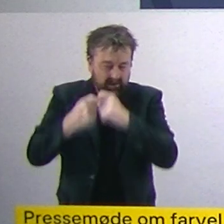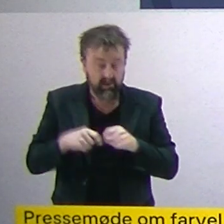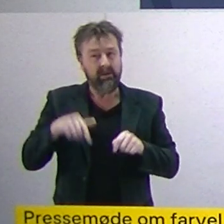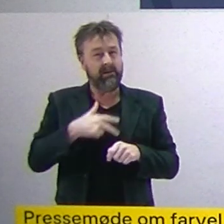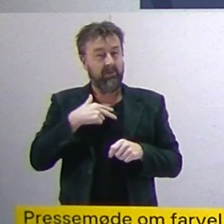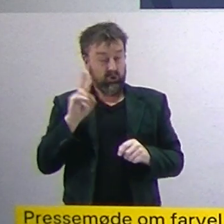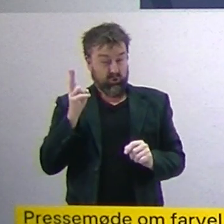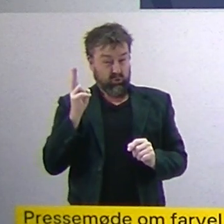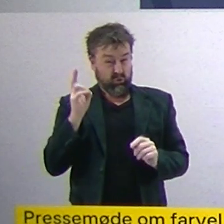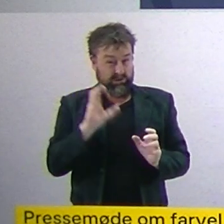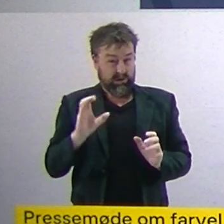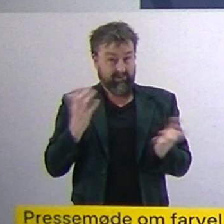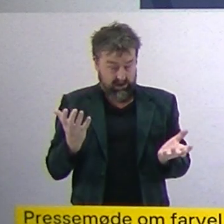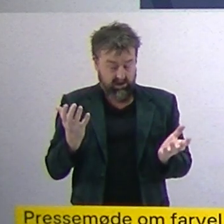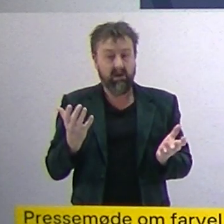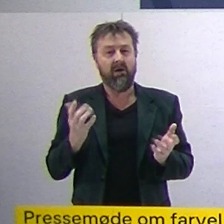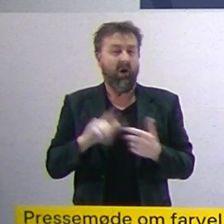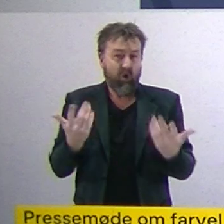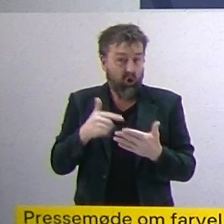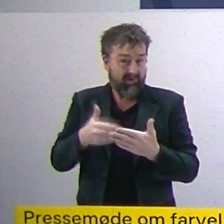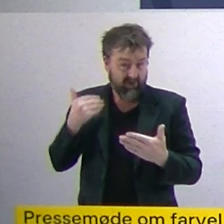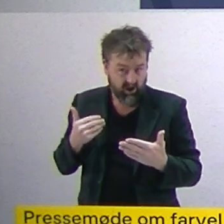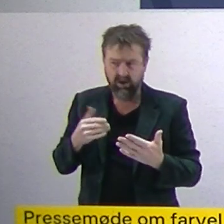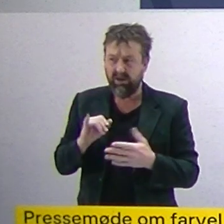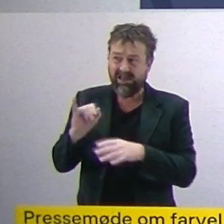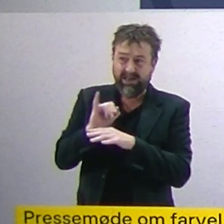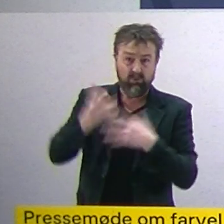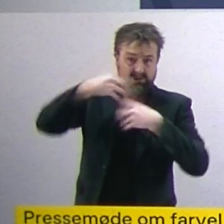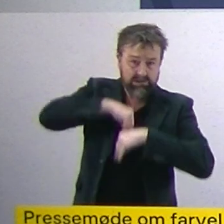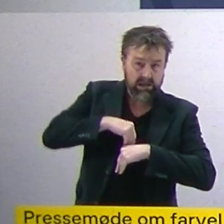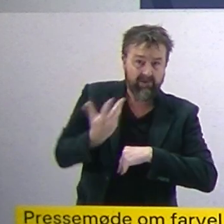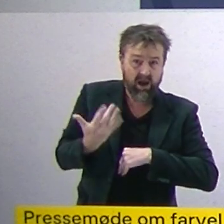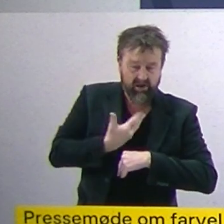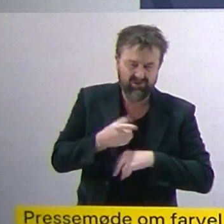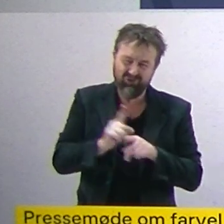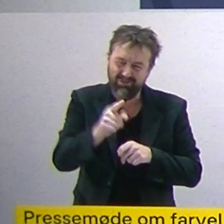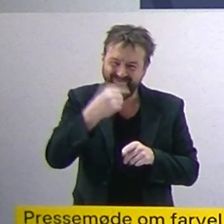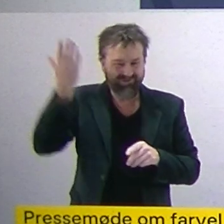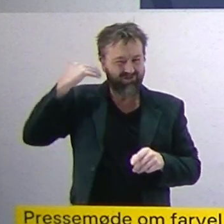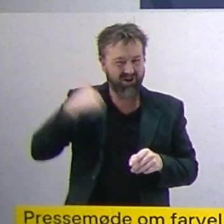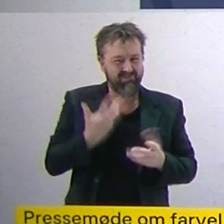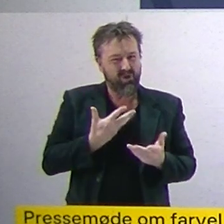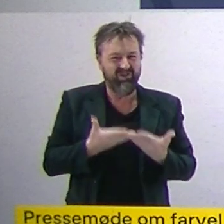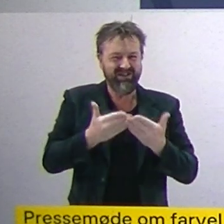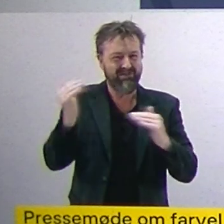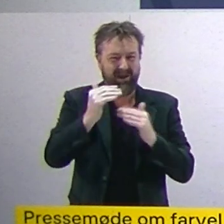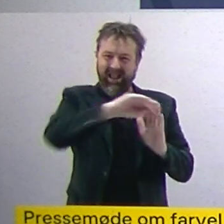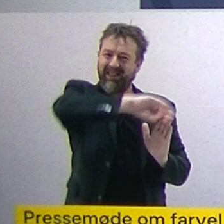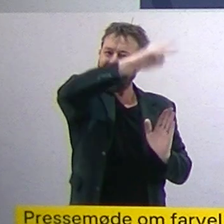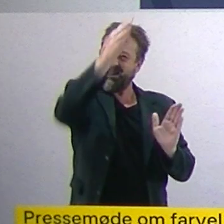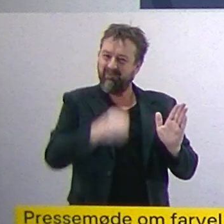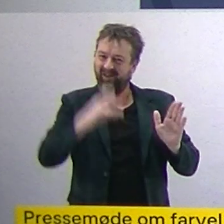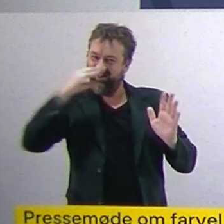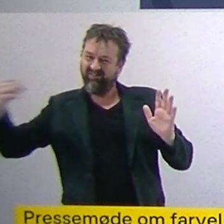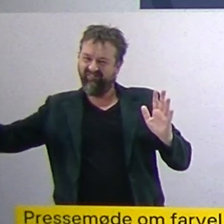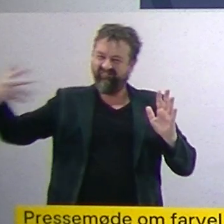nu i Danmark? Og hvor kommer immuniteten fra? Hvor meget immunitet har vi igen for at blive i dæmningen, i forhold til at beskytte mod smitte? Hvor meget har vi mod at